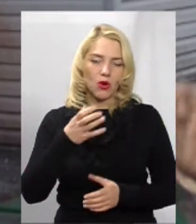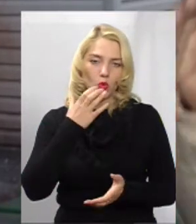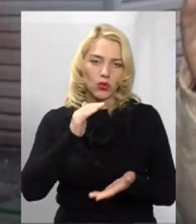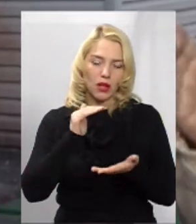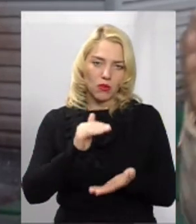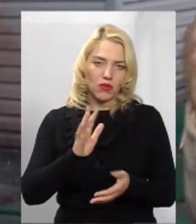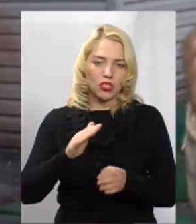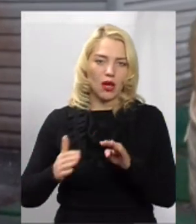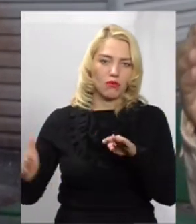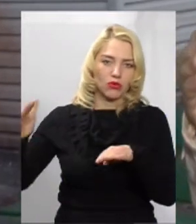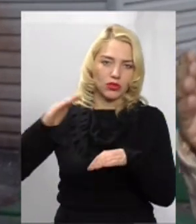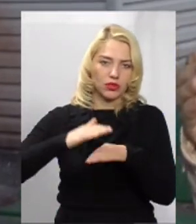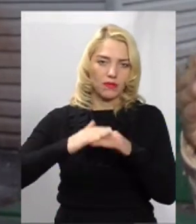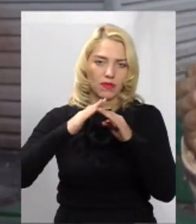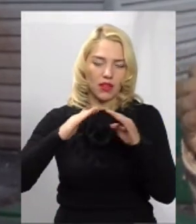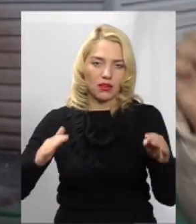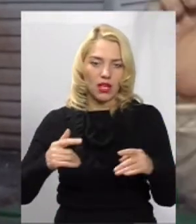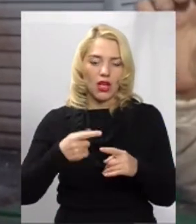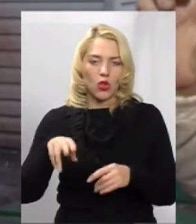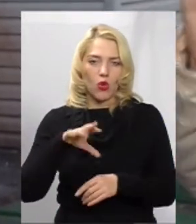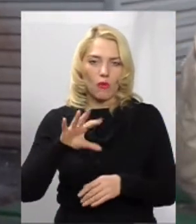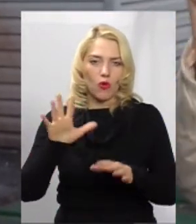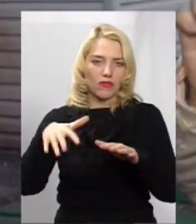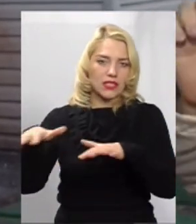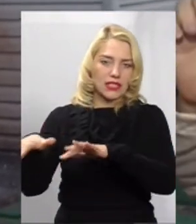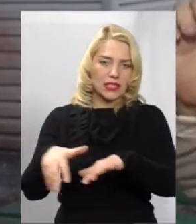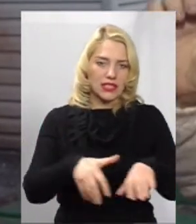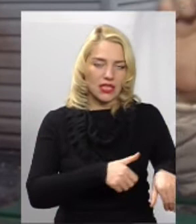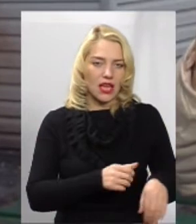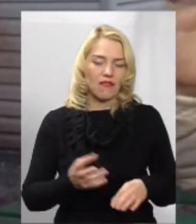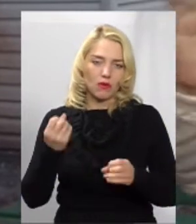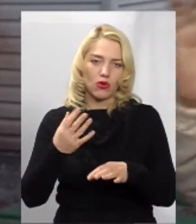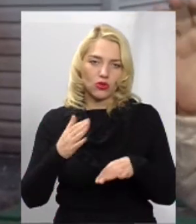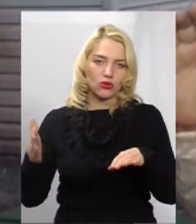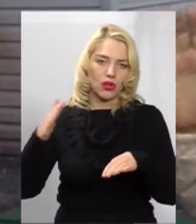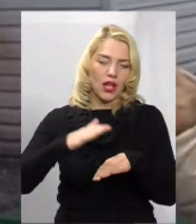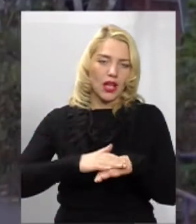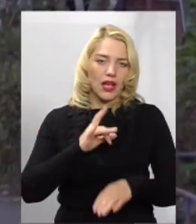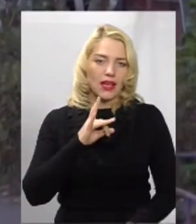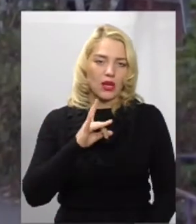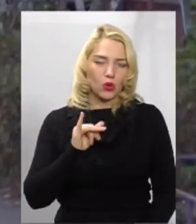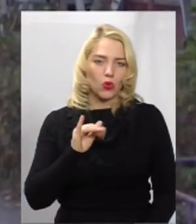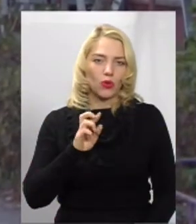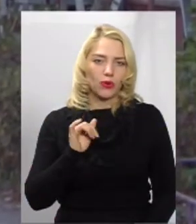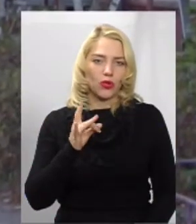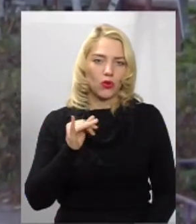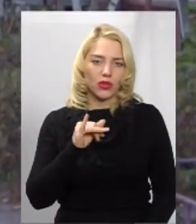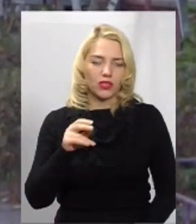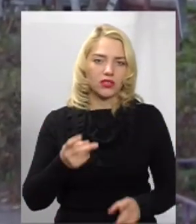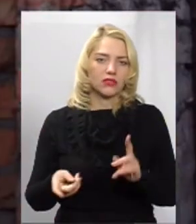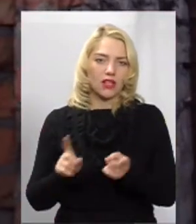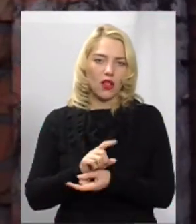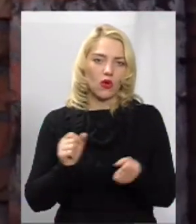потім був вже сам дах. Домком взяв, все зняв і наклеїв просто євро-рубіроїд. Стало ще холодніше, ніж було. Жінка додає, 28